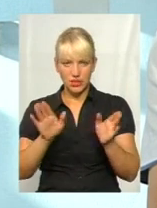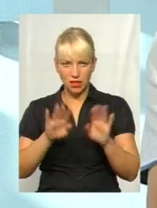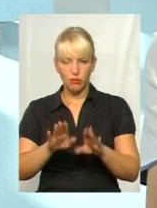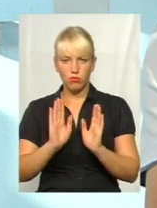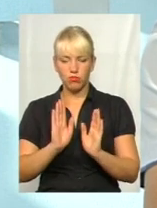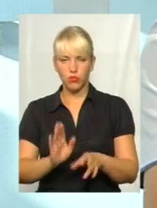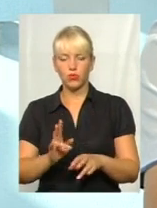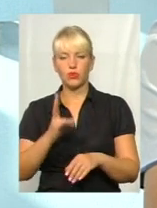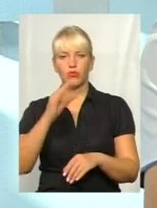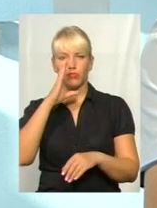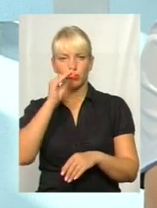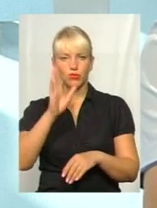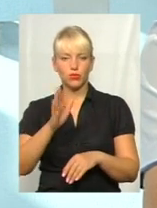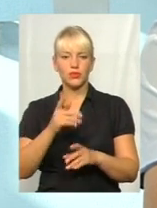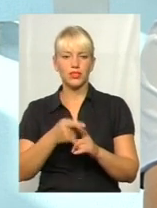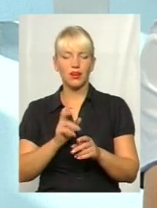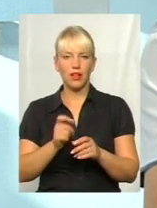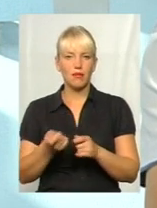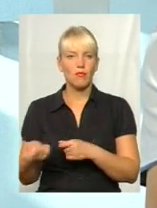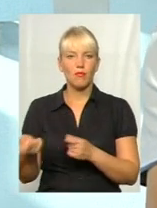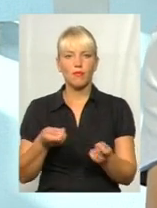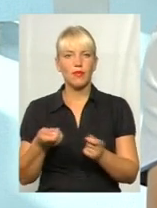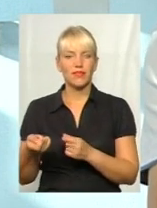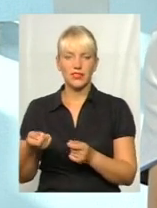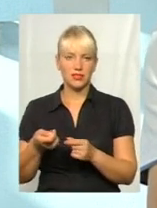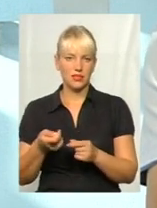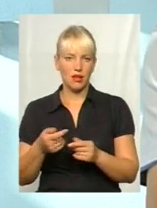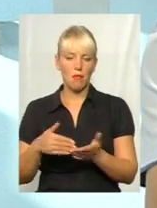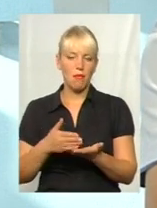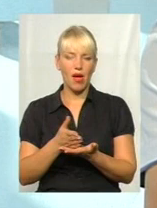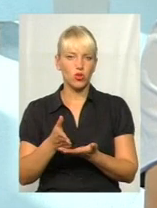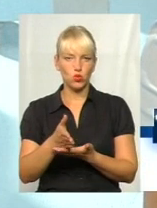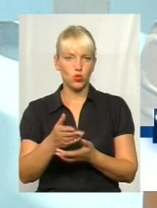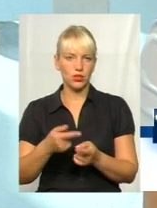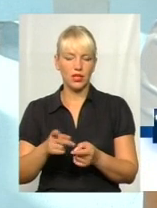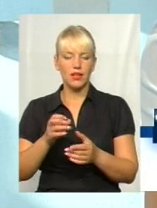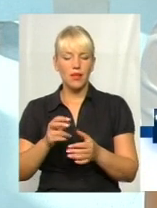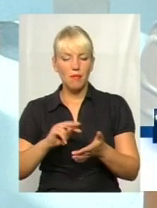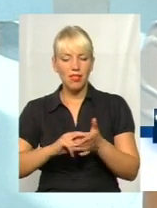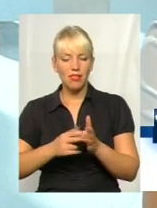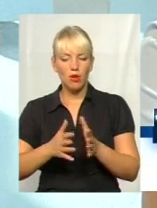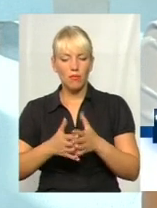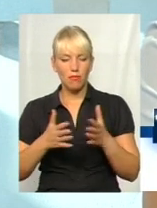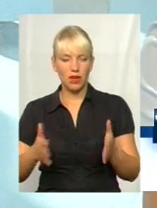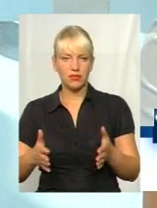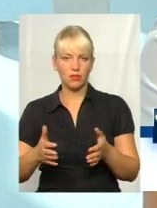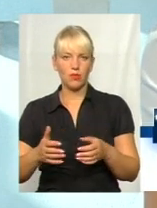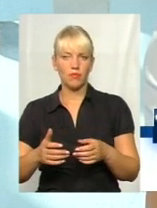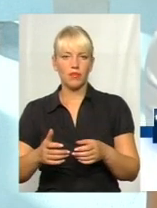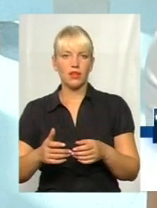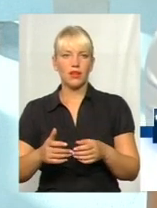в більшості випадків це будуть підвізні маршрути, і ми плануємо як можна максимум розрозв'яти вулицю Кам'янецьку.